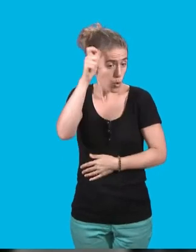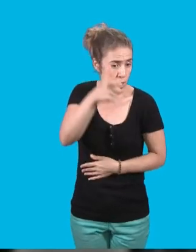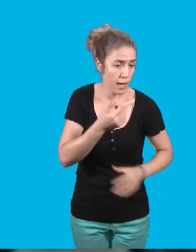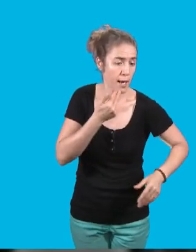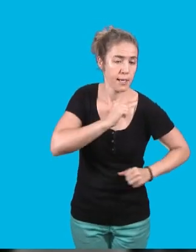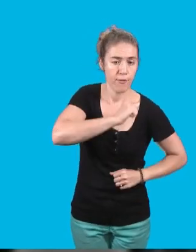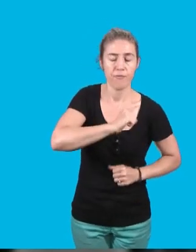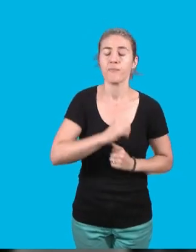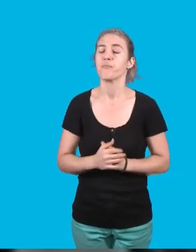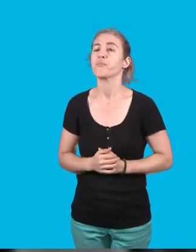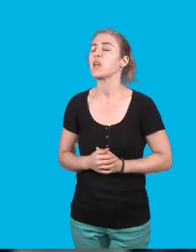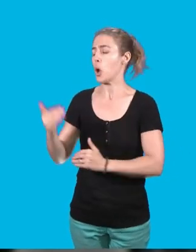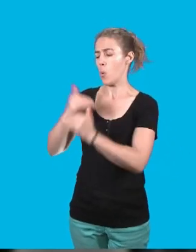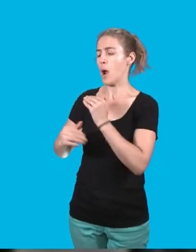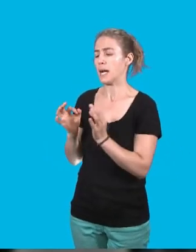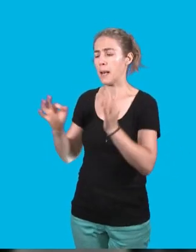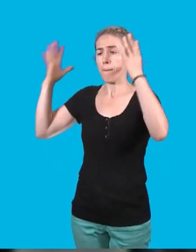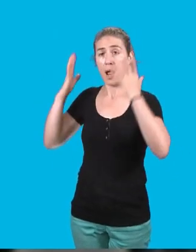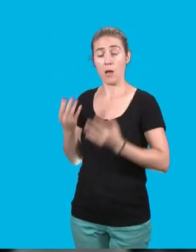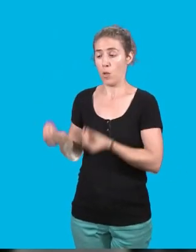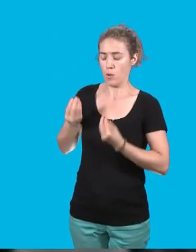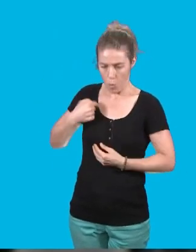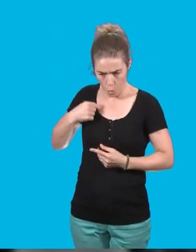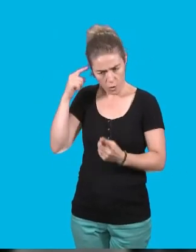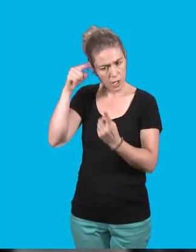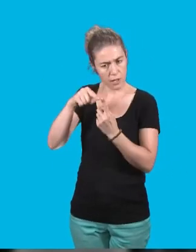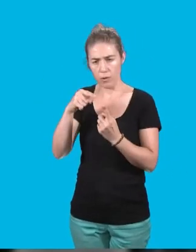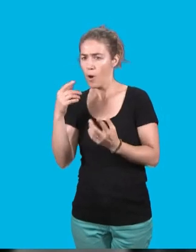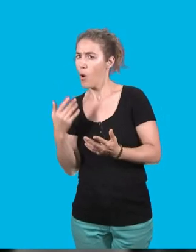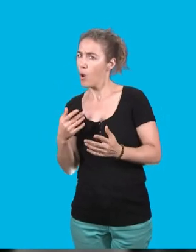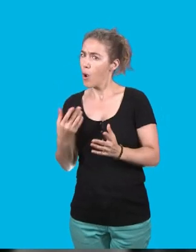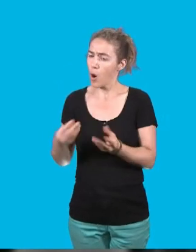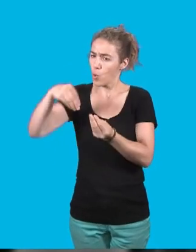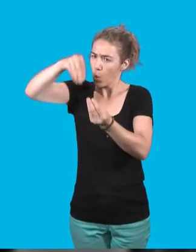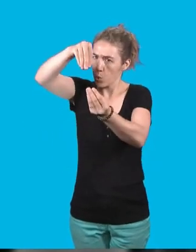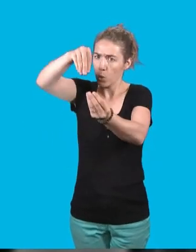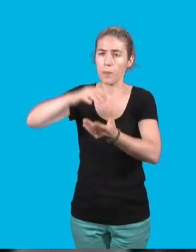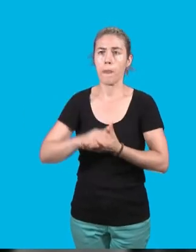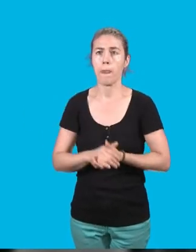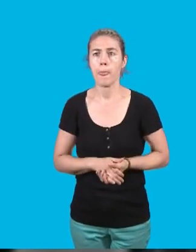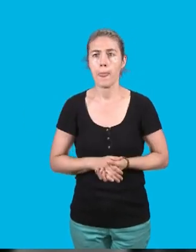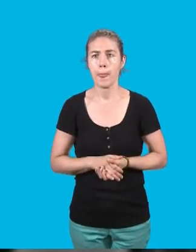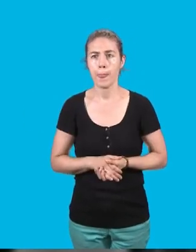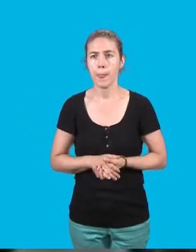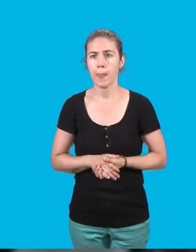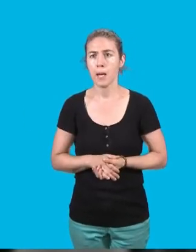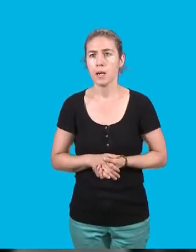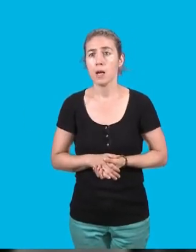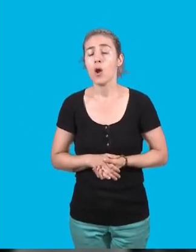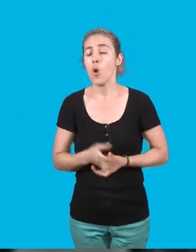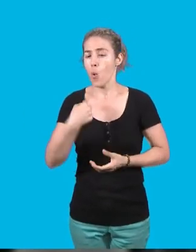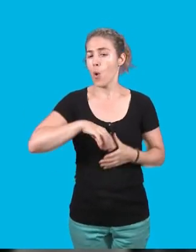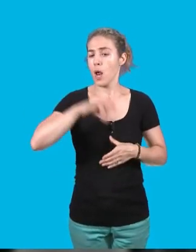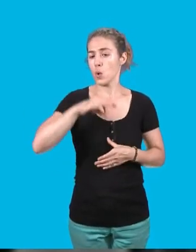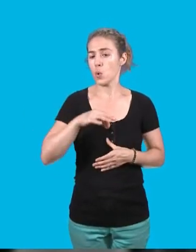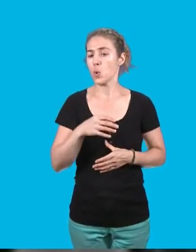proposé nous engage sur de nouveaux objectifs. Les élus communistes souhaitent vous faire part de quelques